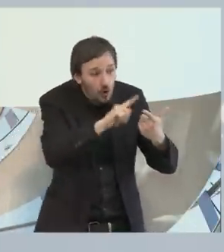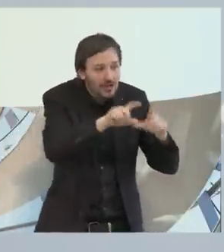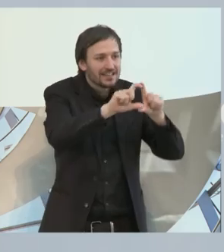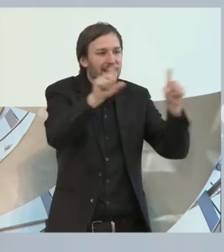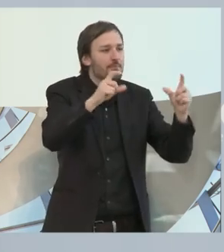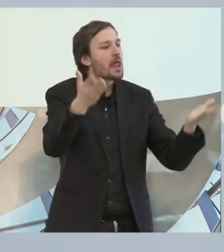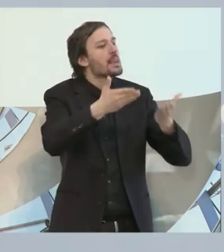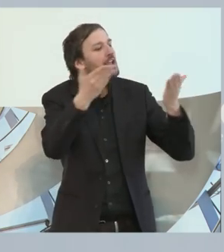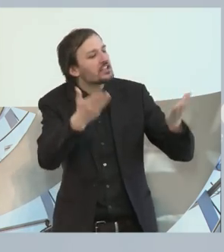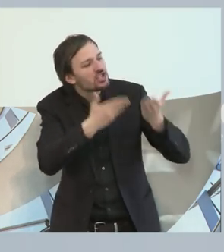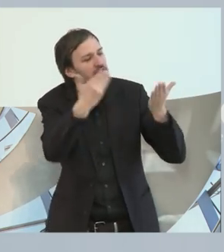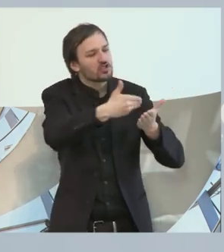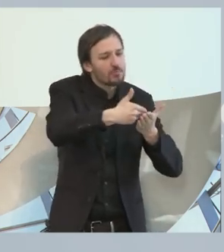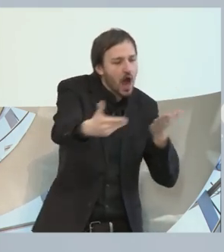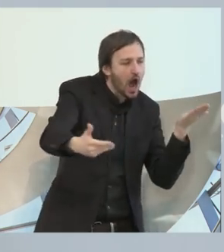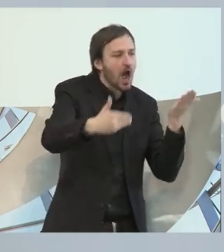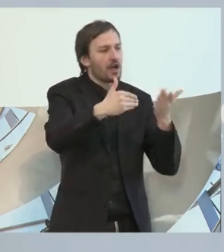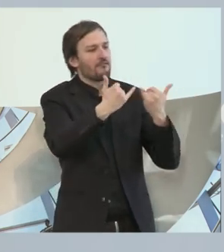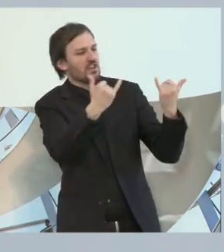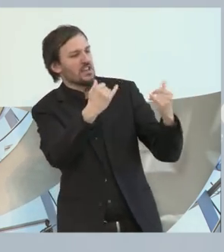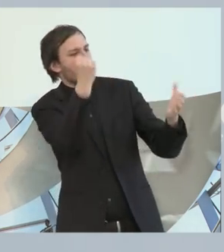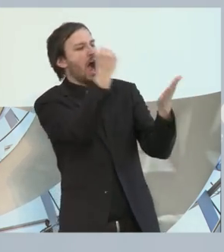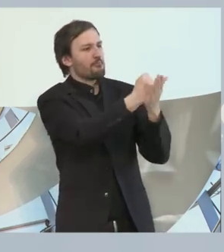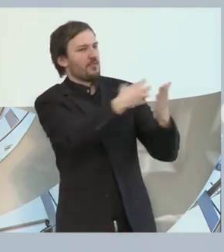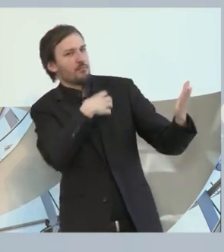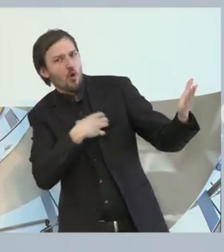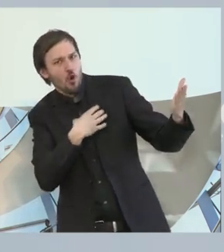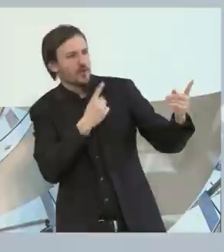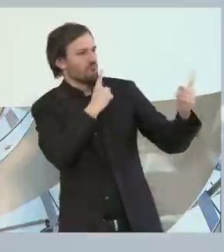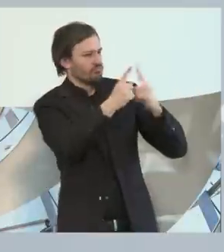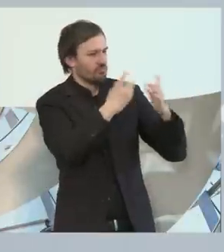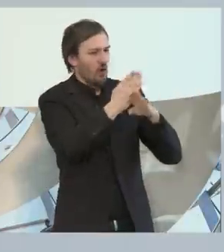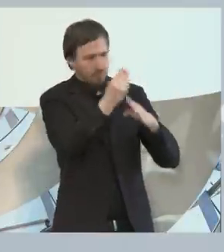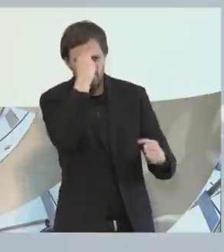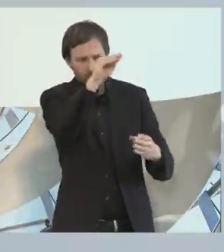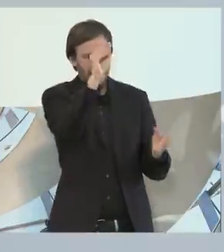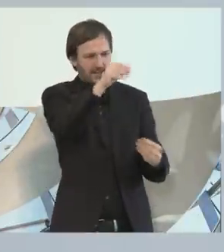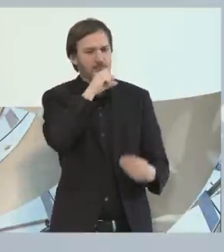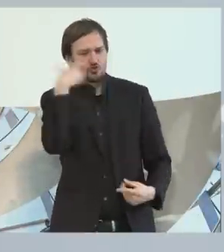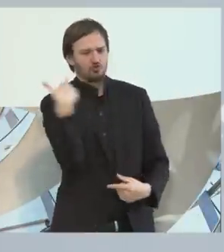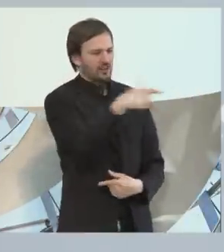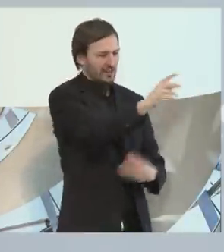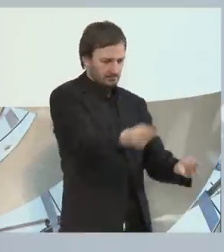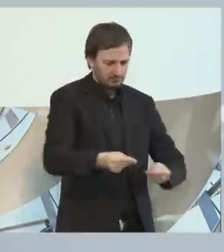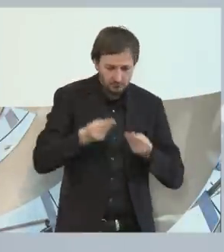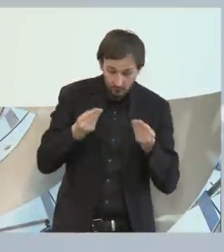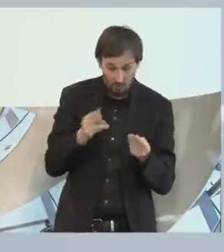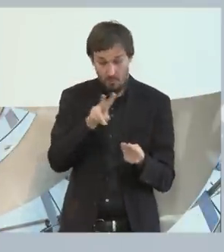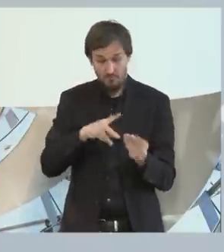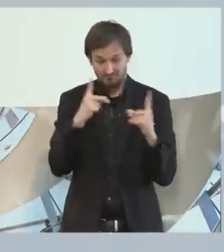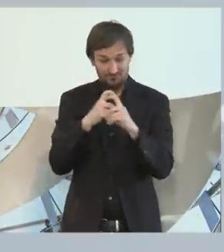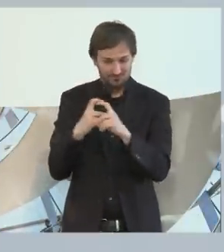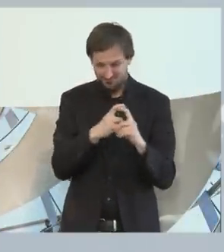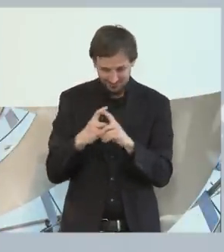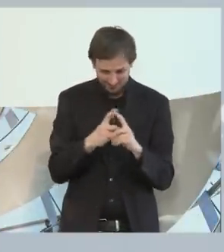Umgang mit Behörden bei Bescheiden, zumindest bei der Kommentierung der Bescheide, was uns allen miteinander auch helfen würde, so etwas